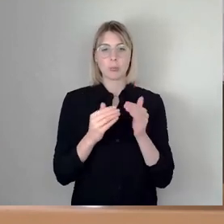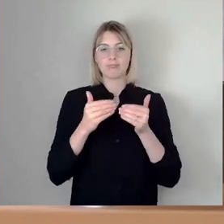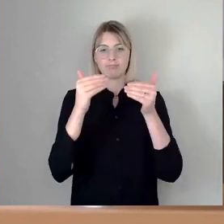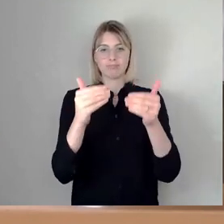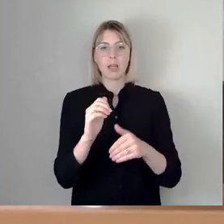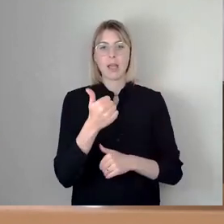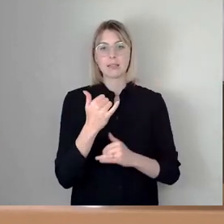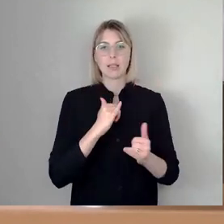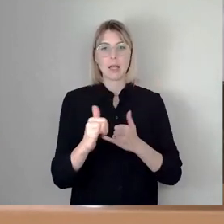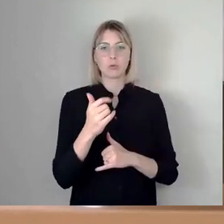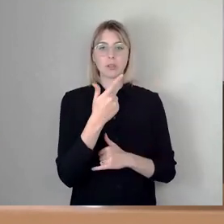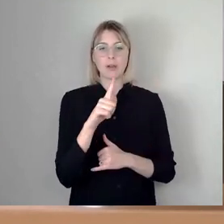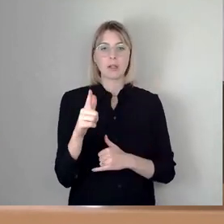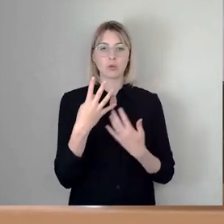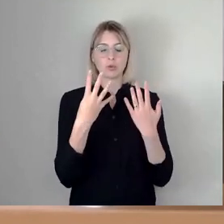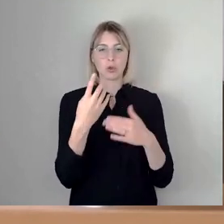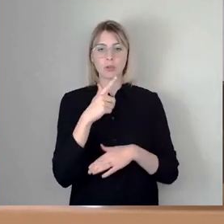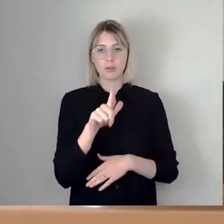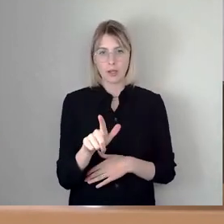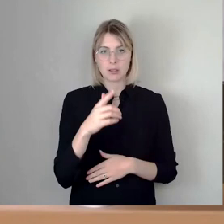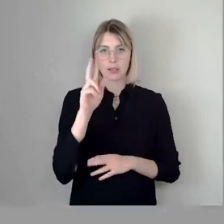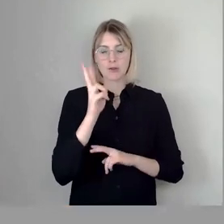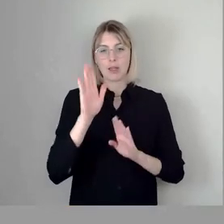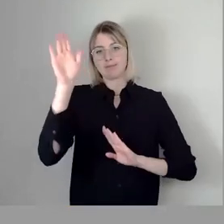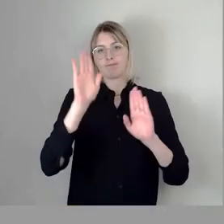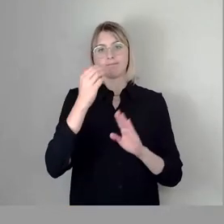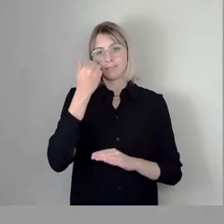.2029 Wer hier zustimmen kann bitte ich um das Stimmzeichen